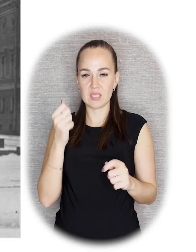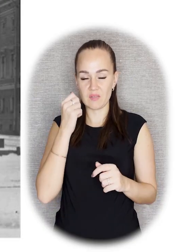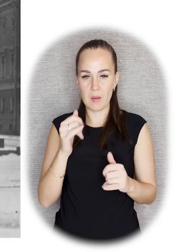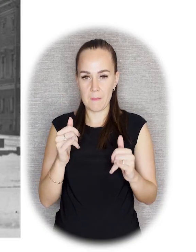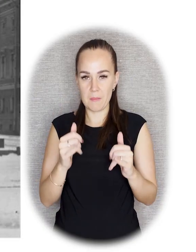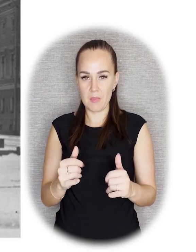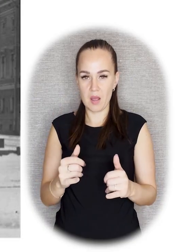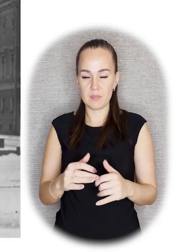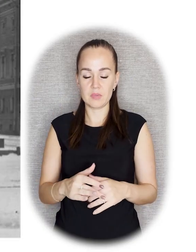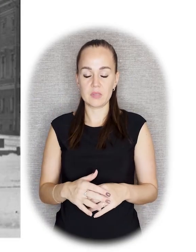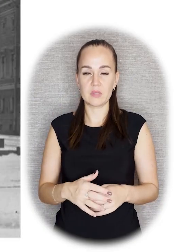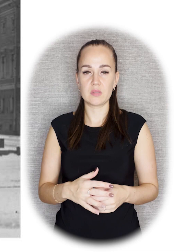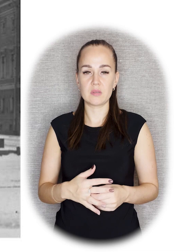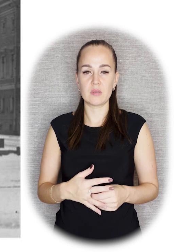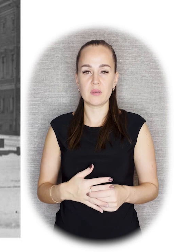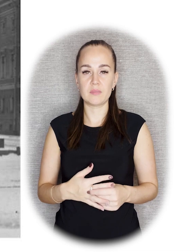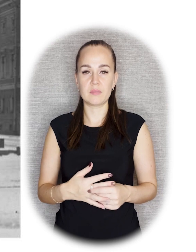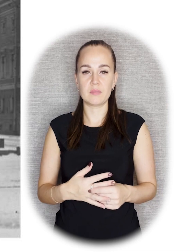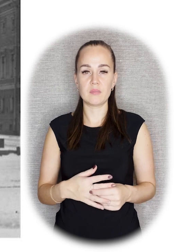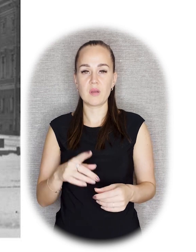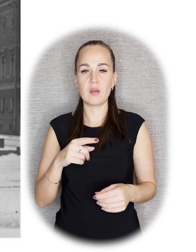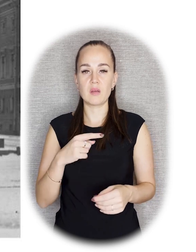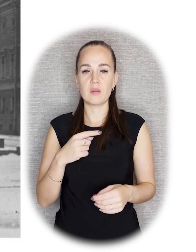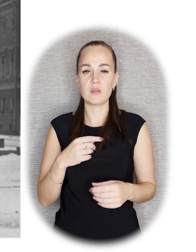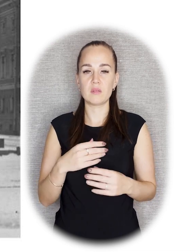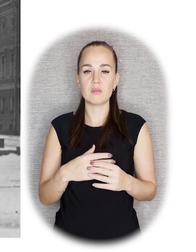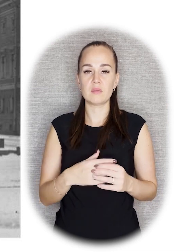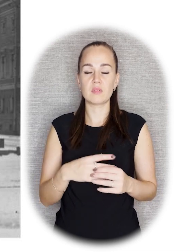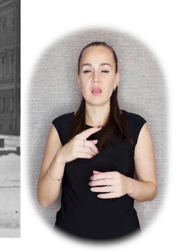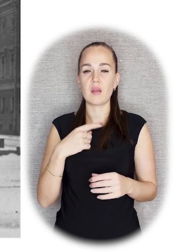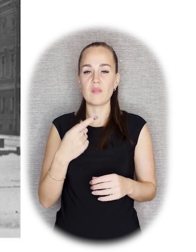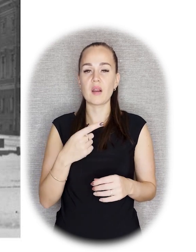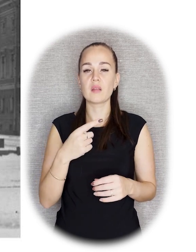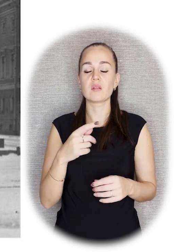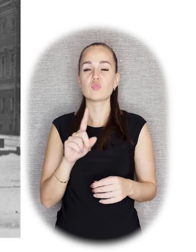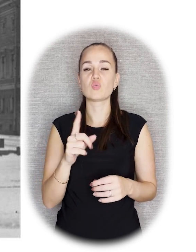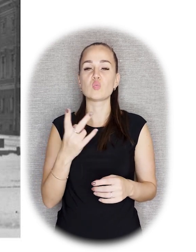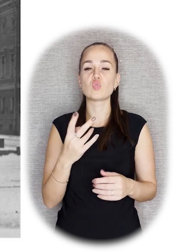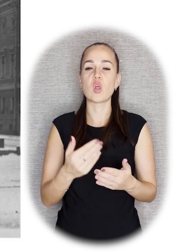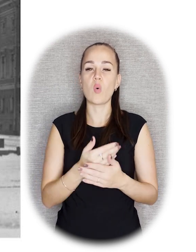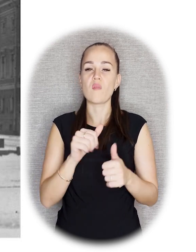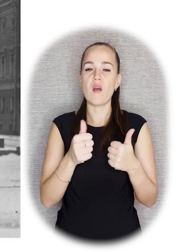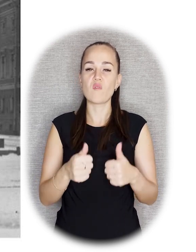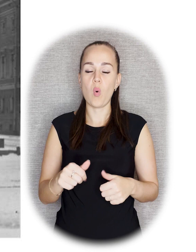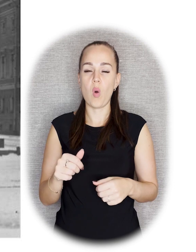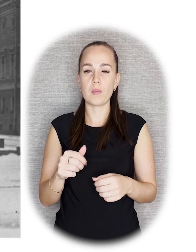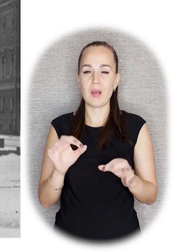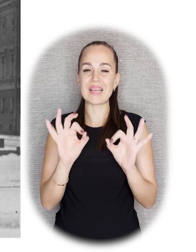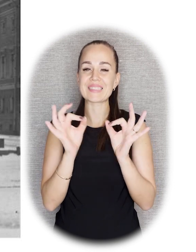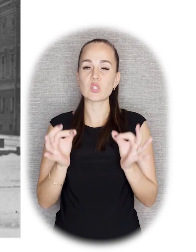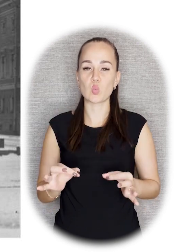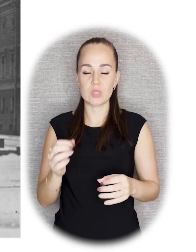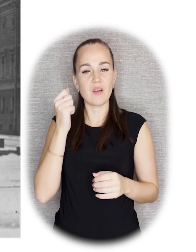после открытия памятника «Великий металлист», выступая на дискуссии про ряда искусства, говорил о работе Блоха. Нужна новая форма искусства.